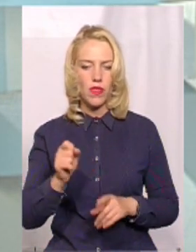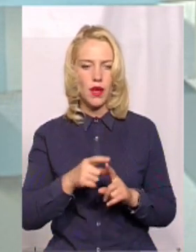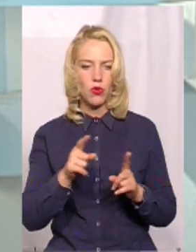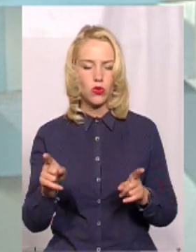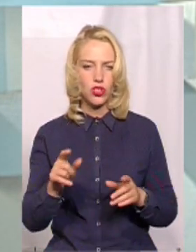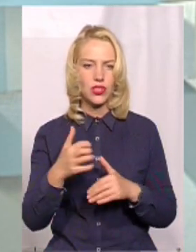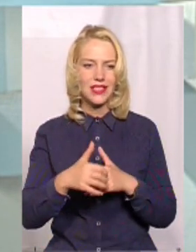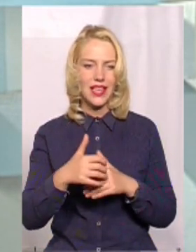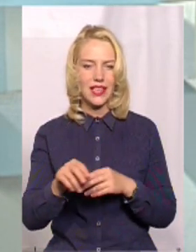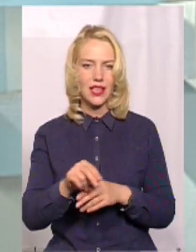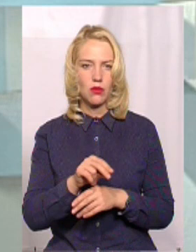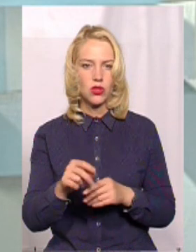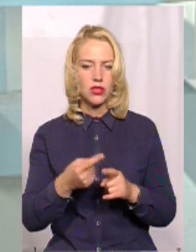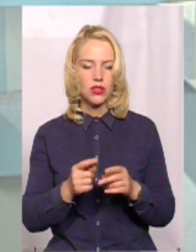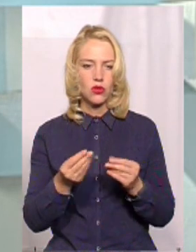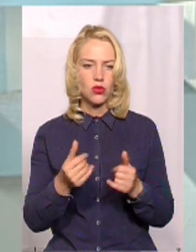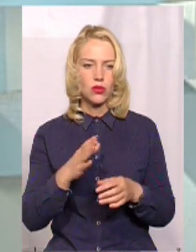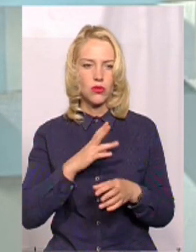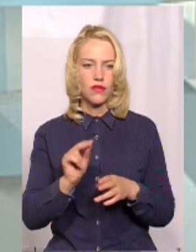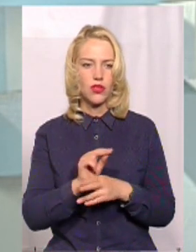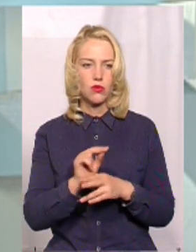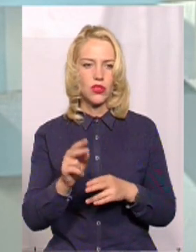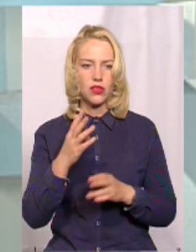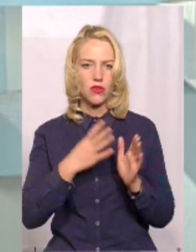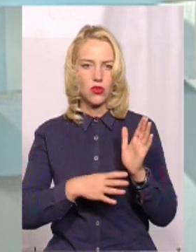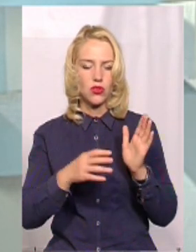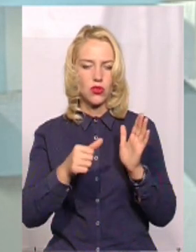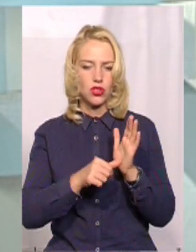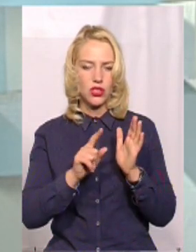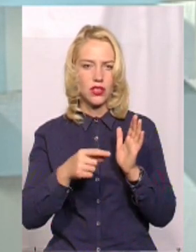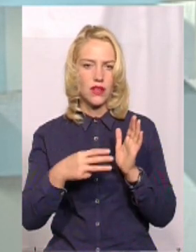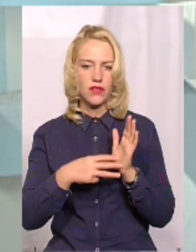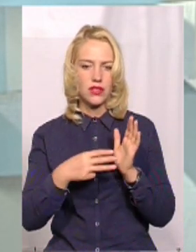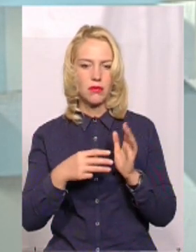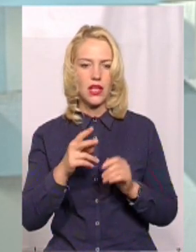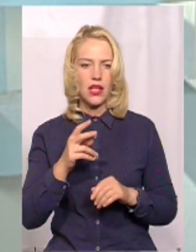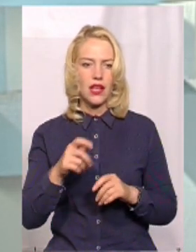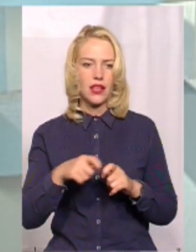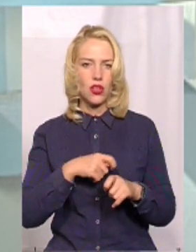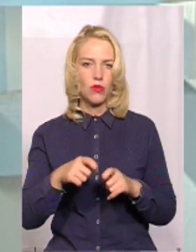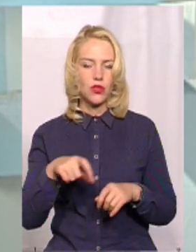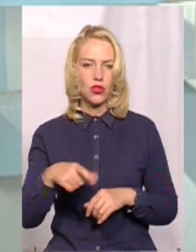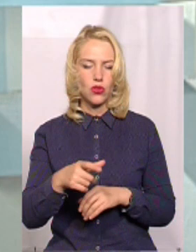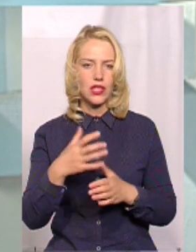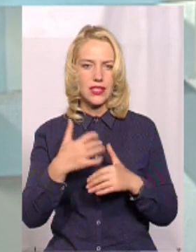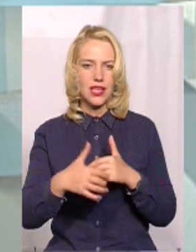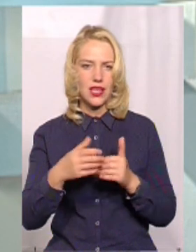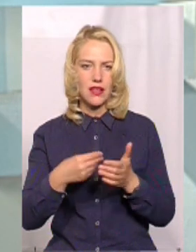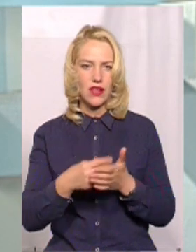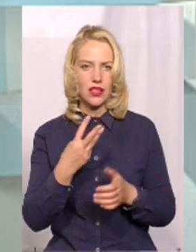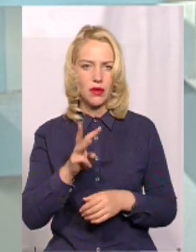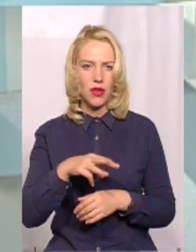поточний середній ремонт. За ці кошти було відремонтовано 96,8 кілометра доріга. Середня вартість 3 мільйони